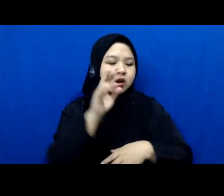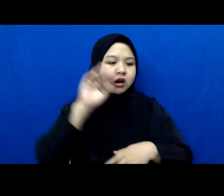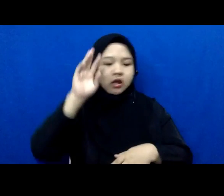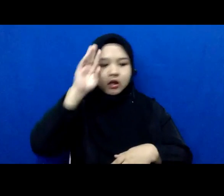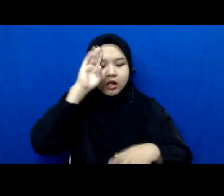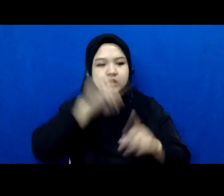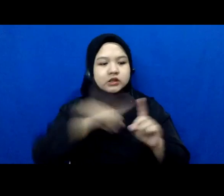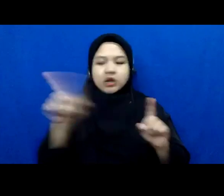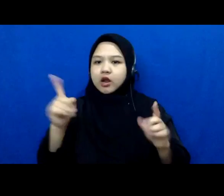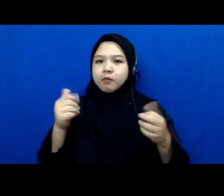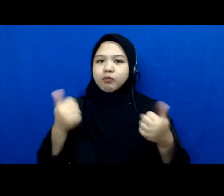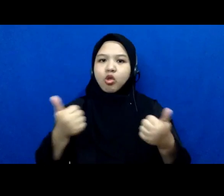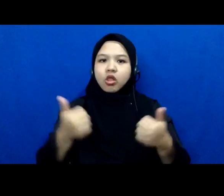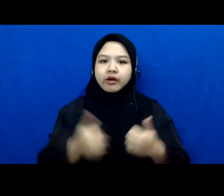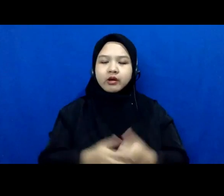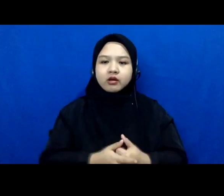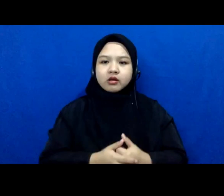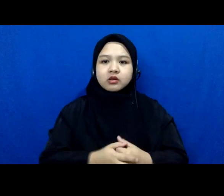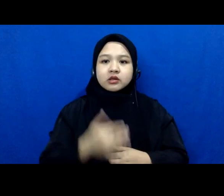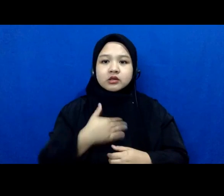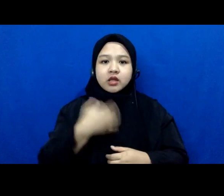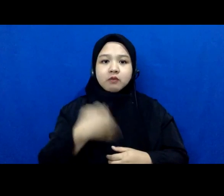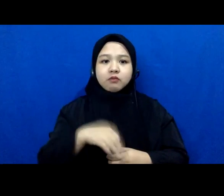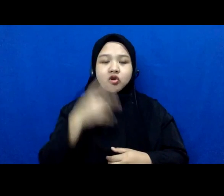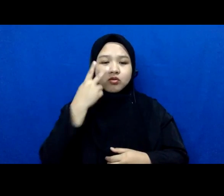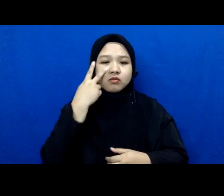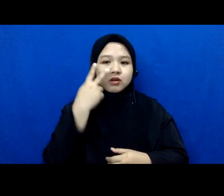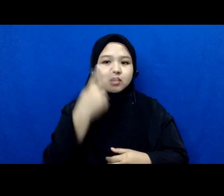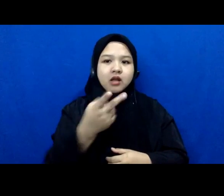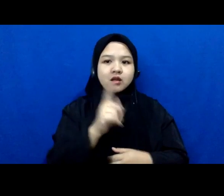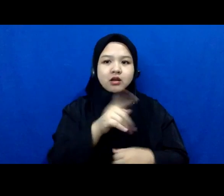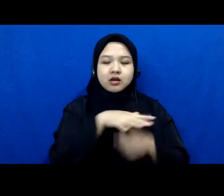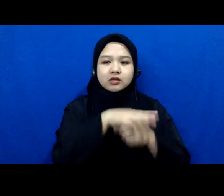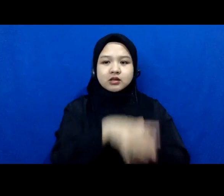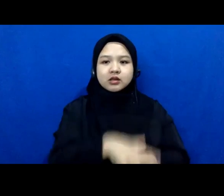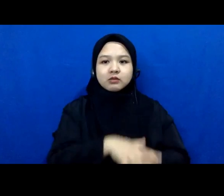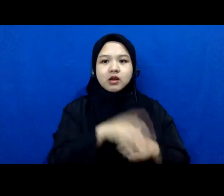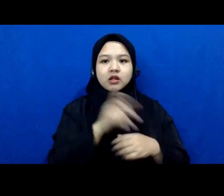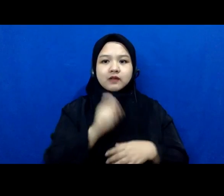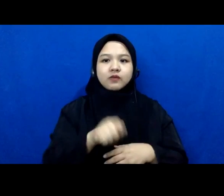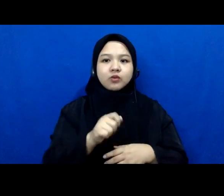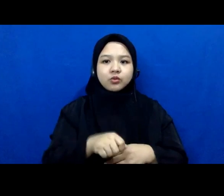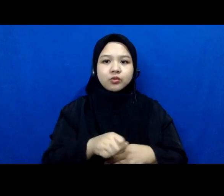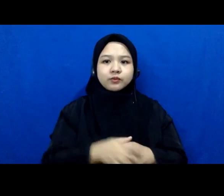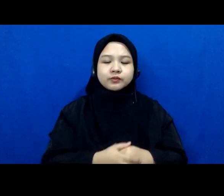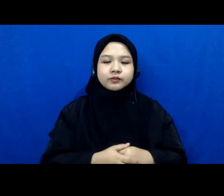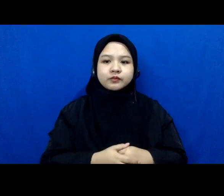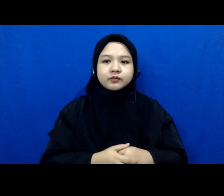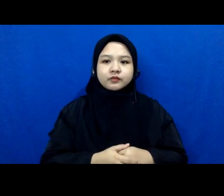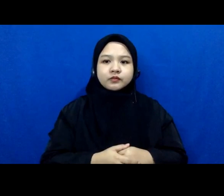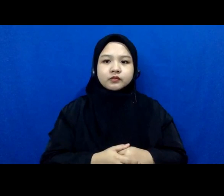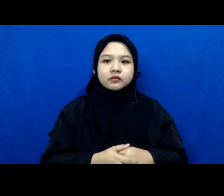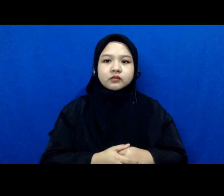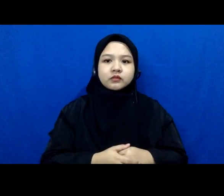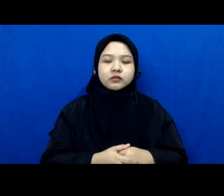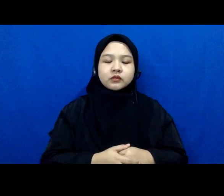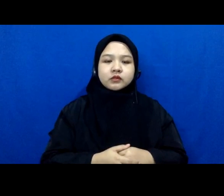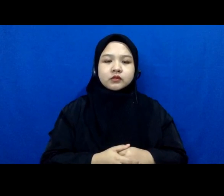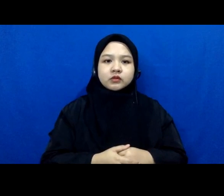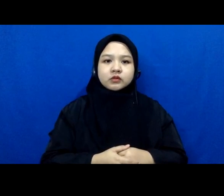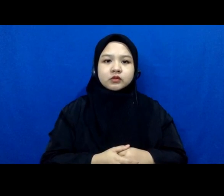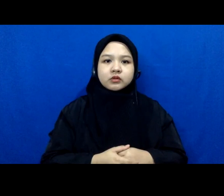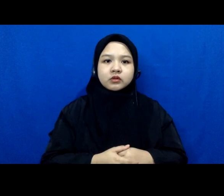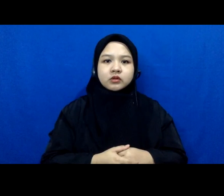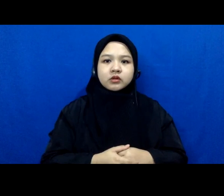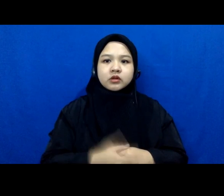ini kalau ini saya baru melihat sisi diskriminatif hukumnya sih gitu ya untuk membingkai ini Mbak saya